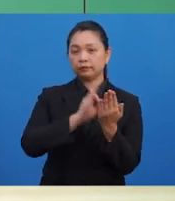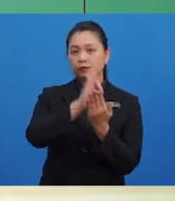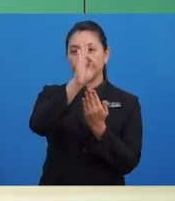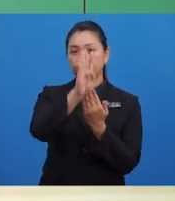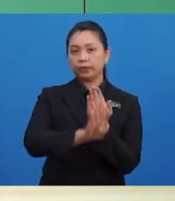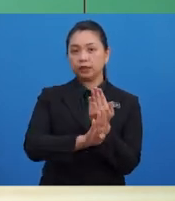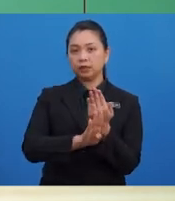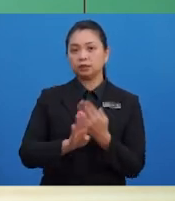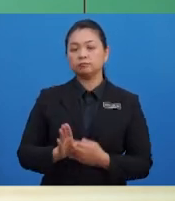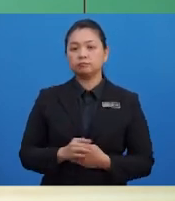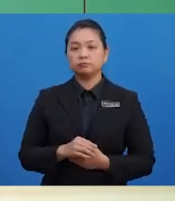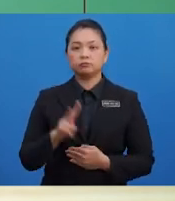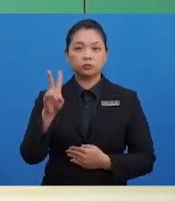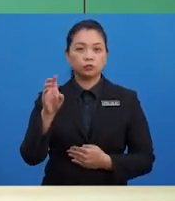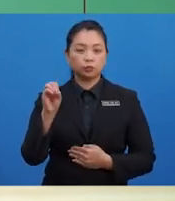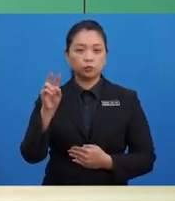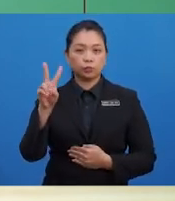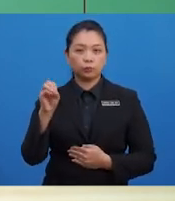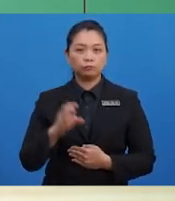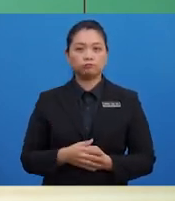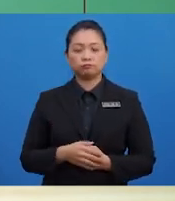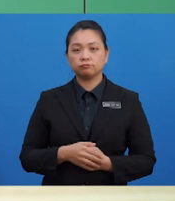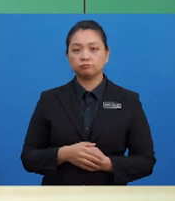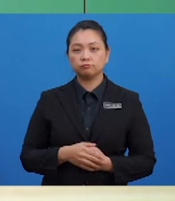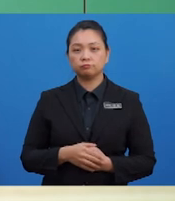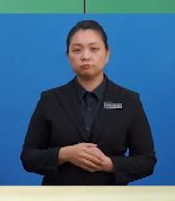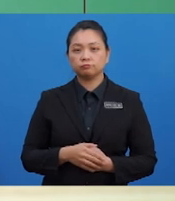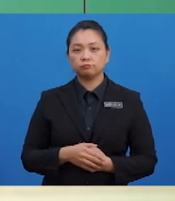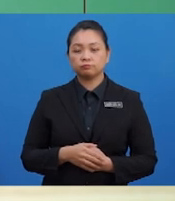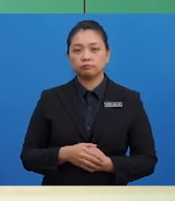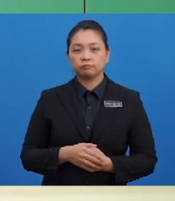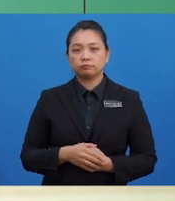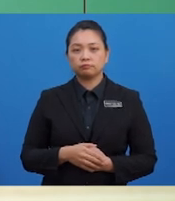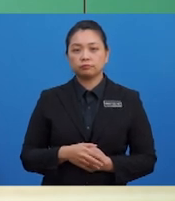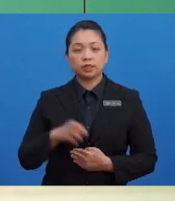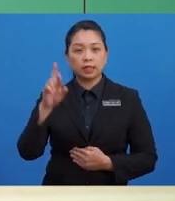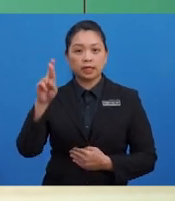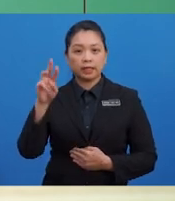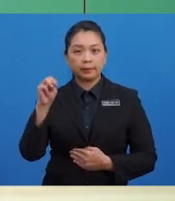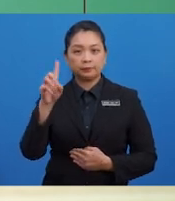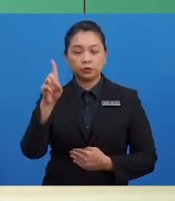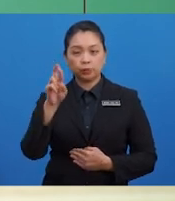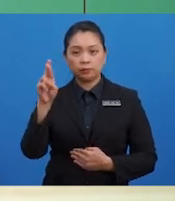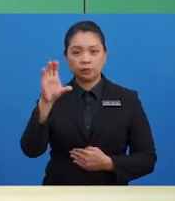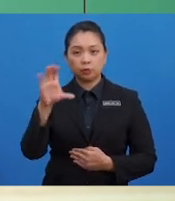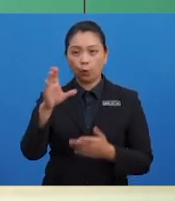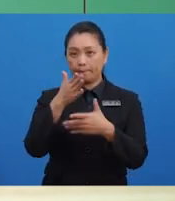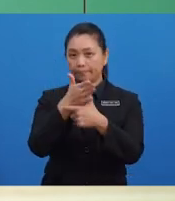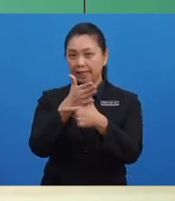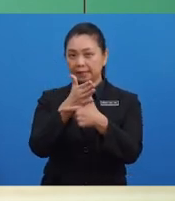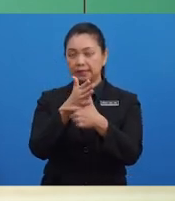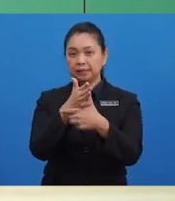Ini bermakna RM1,500 dibahagikan kepada 6 bulan.